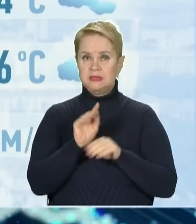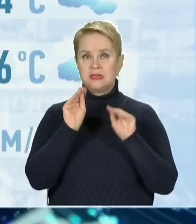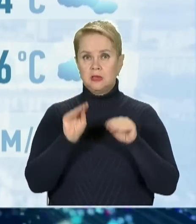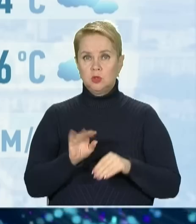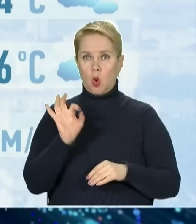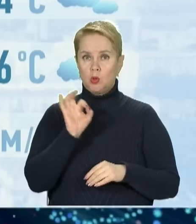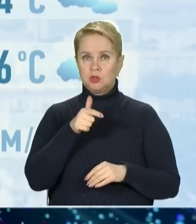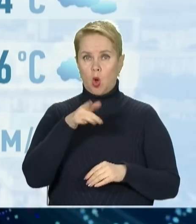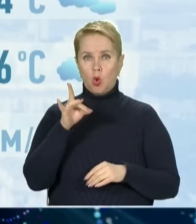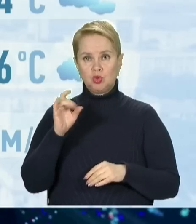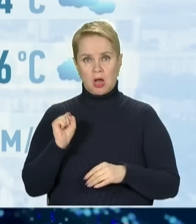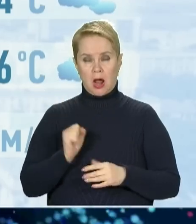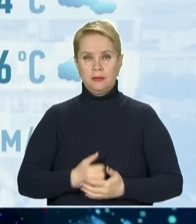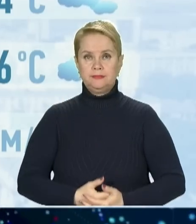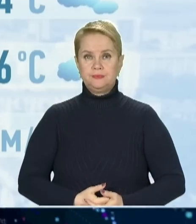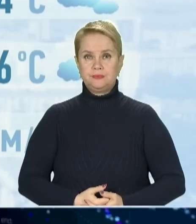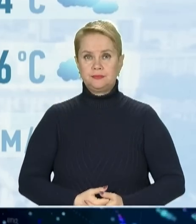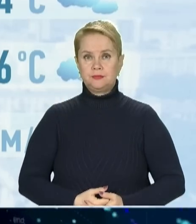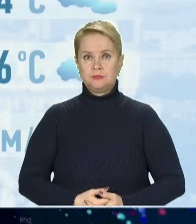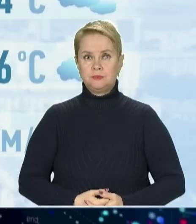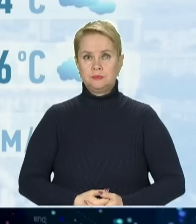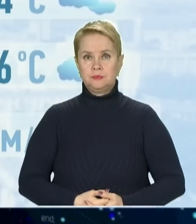за даними ДНУ імені Олеся Гончара.